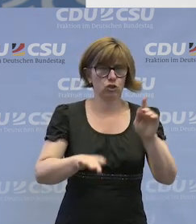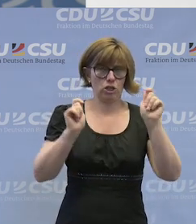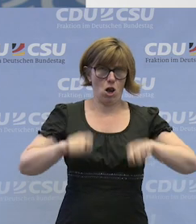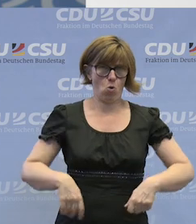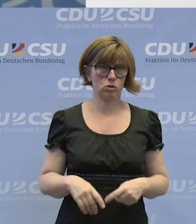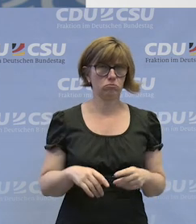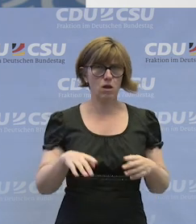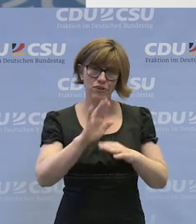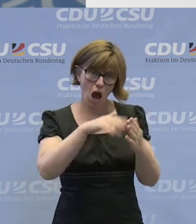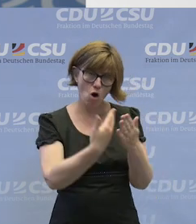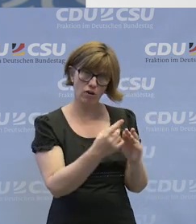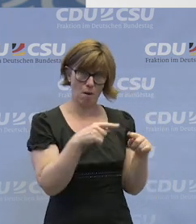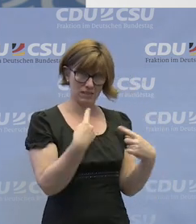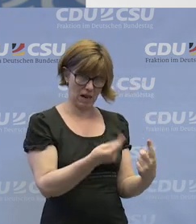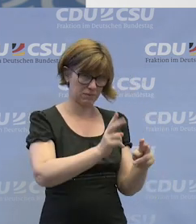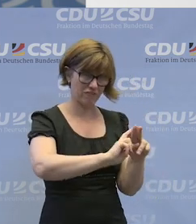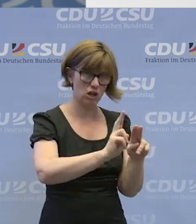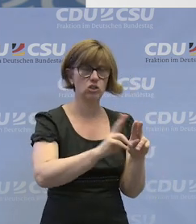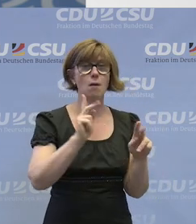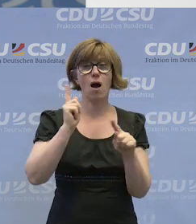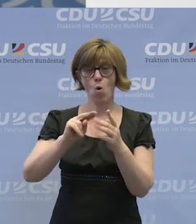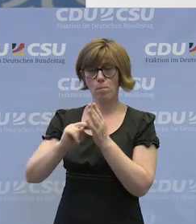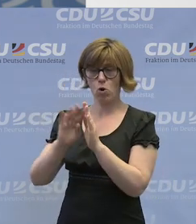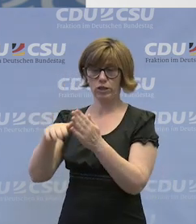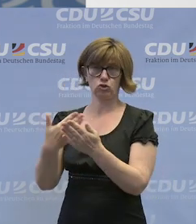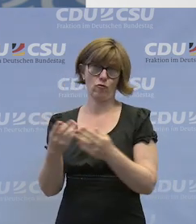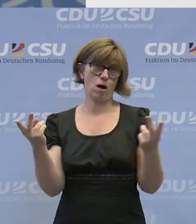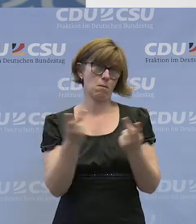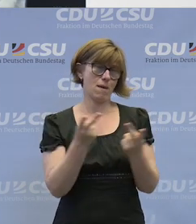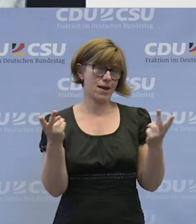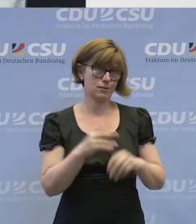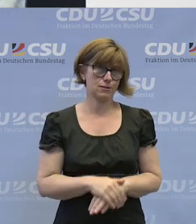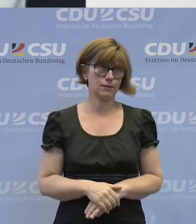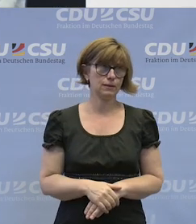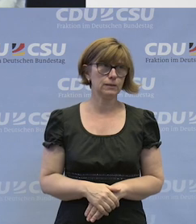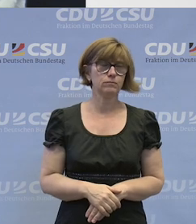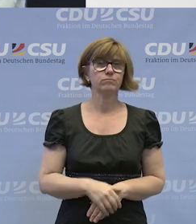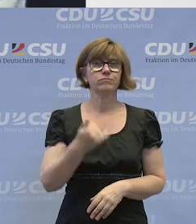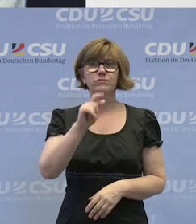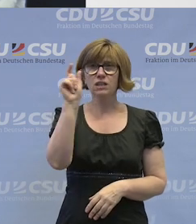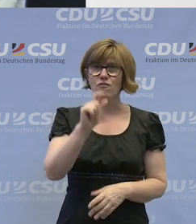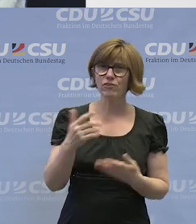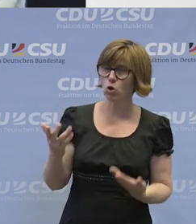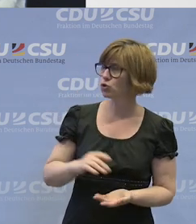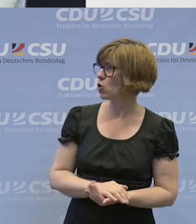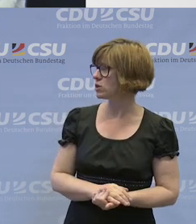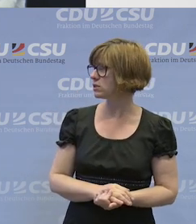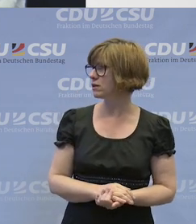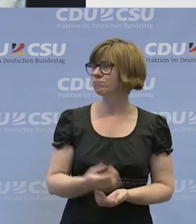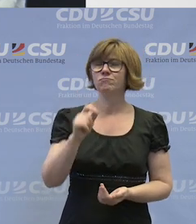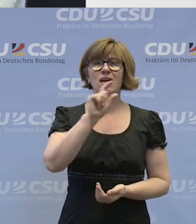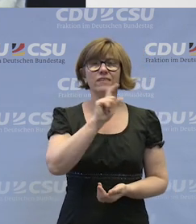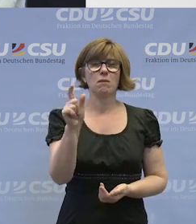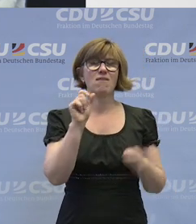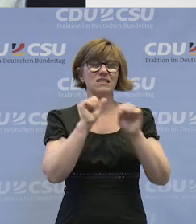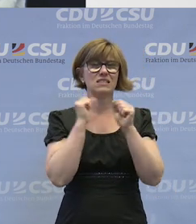Aufgabe der Szene, das ist aber auch eine politische Aufgabe, beides. Frau Schulz, eines Ihrer Themen